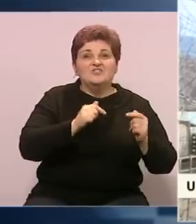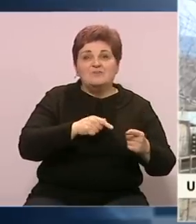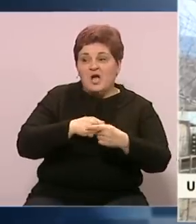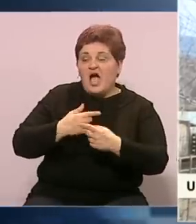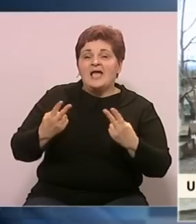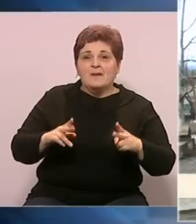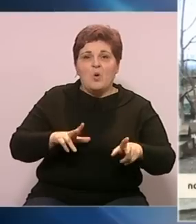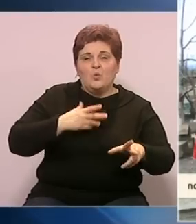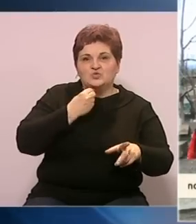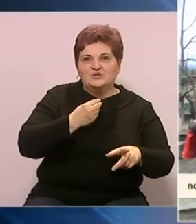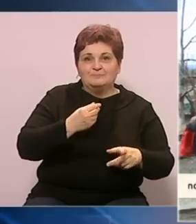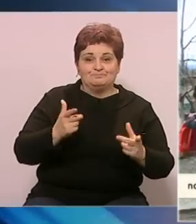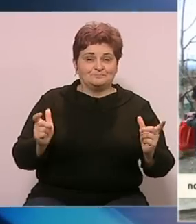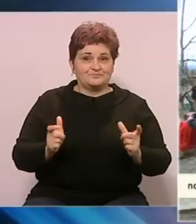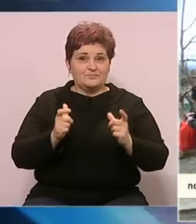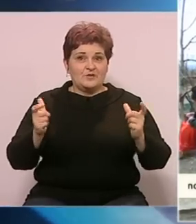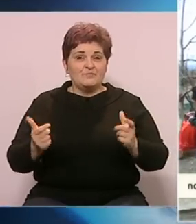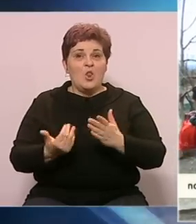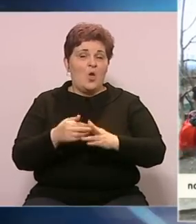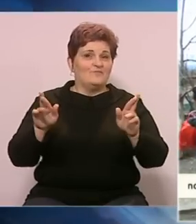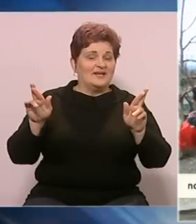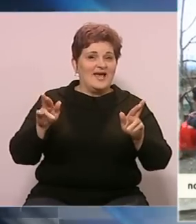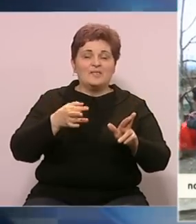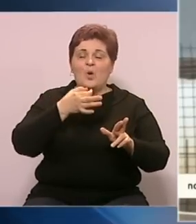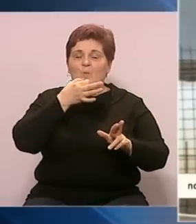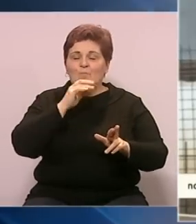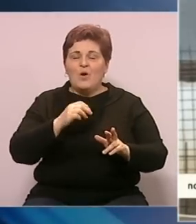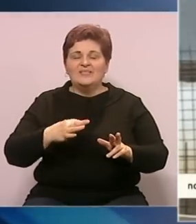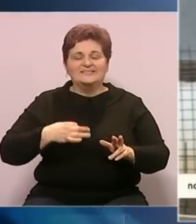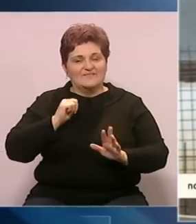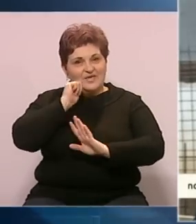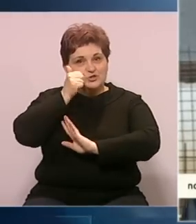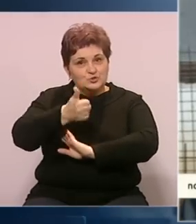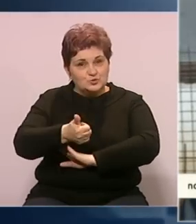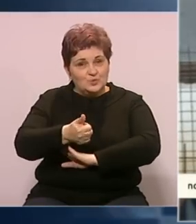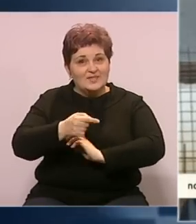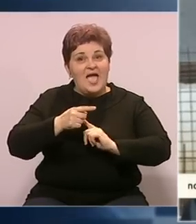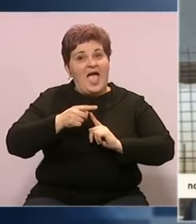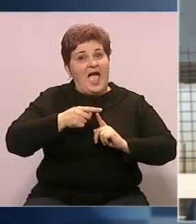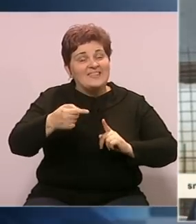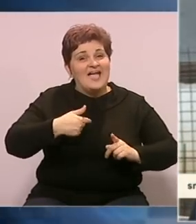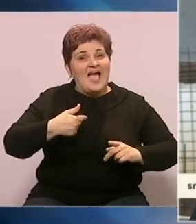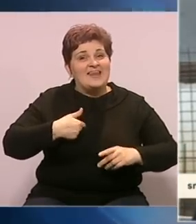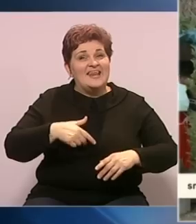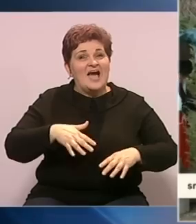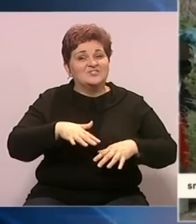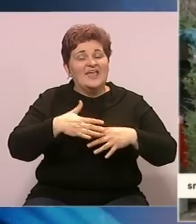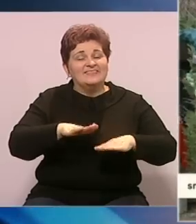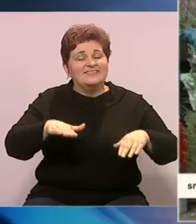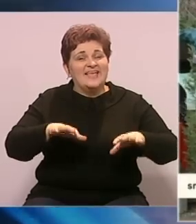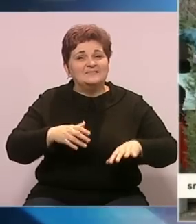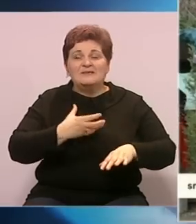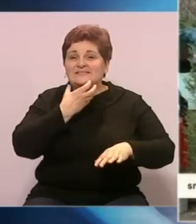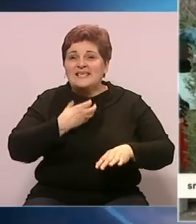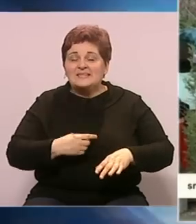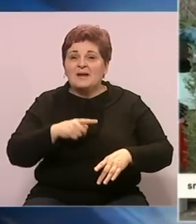uslove života. S novom godinom nove nade u bolje, ljepše i zdravije sutra. A do tada naši veseli sagovornici zajedno sa Djedam